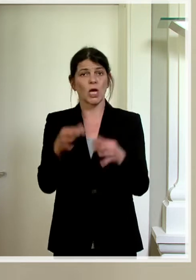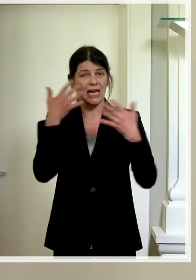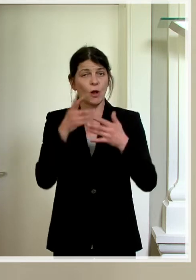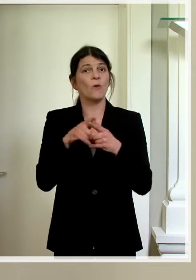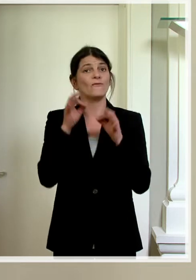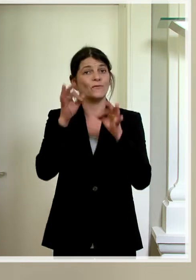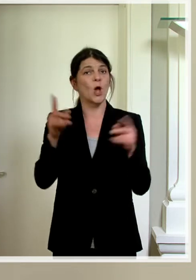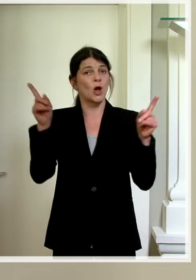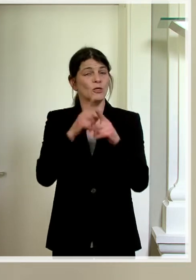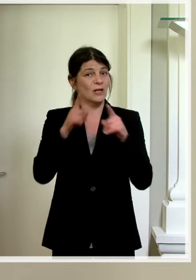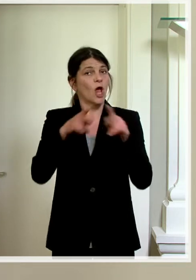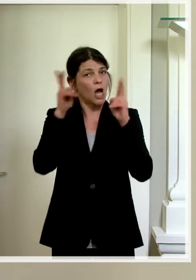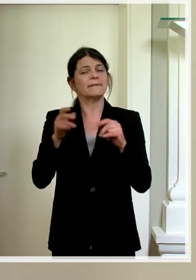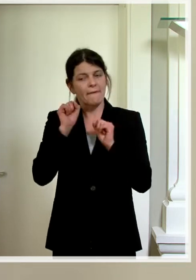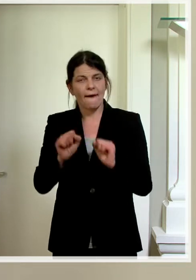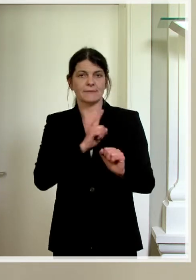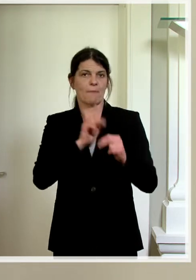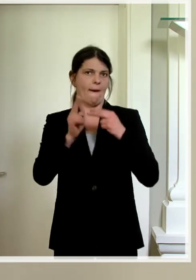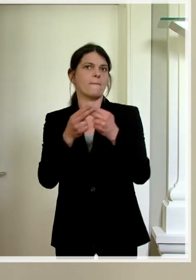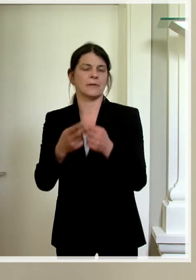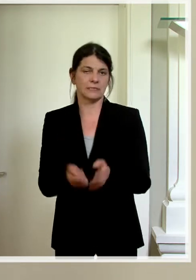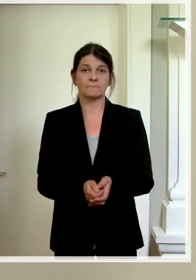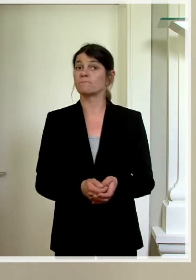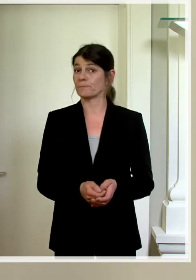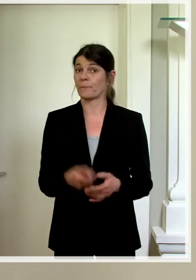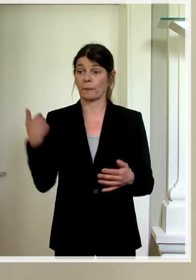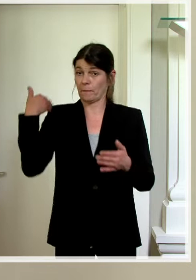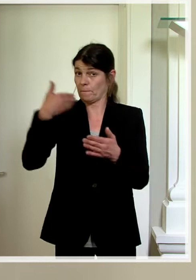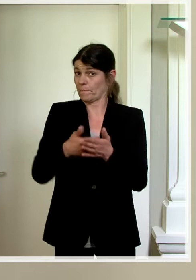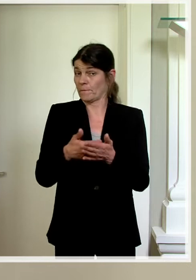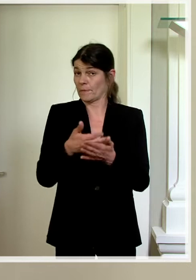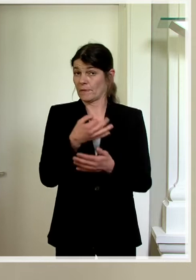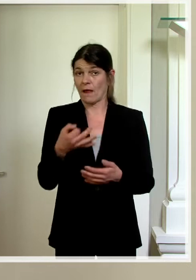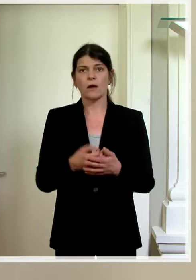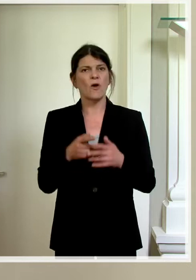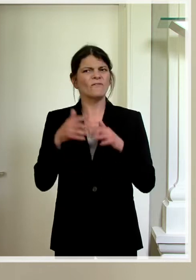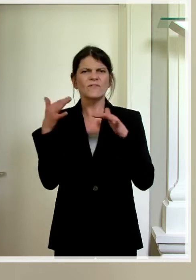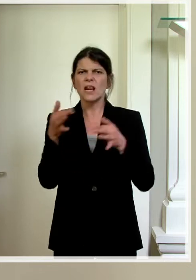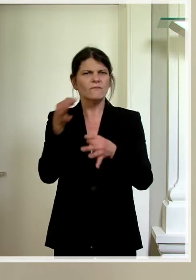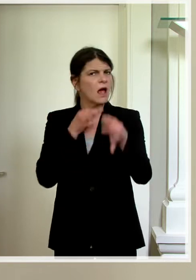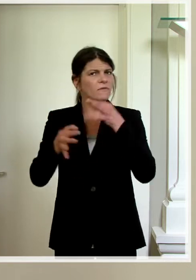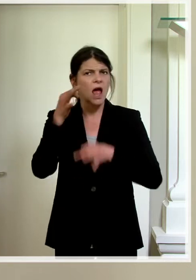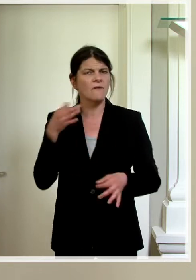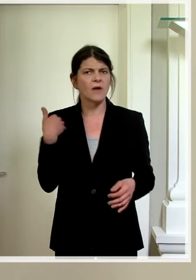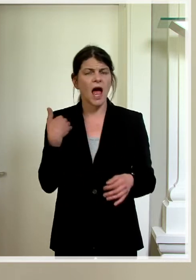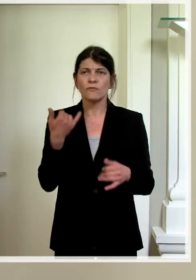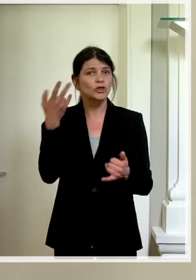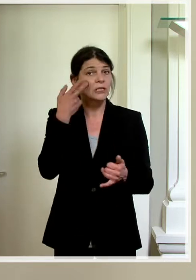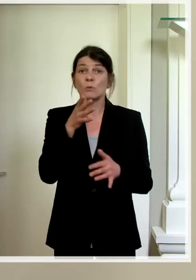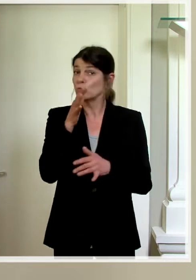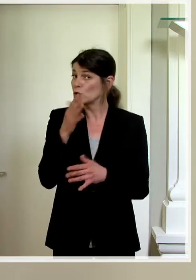Konzerthäuser angepasst werden können. In den vergangenen Tagen haben uns auch viele Fragen zum Thema Musik